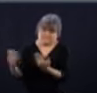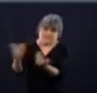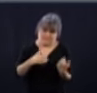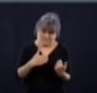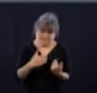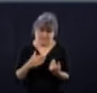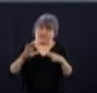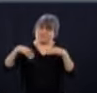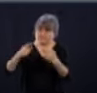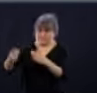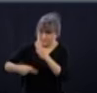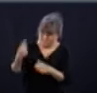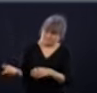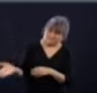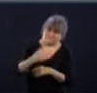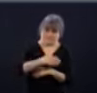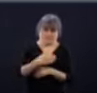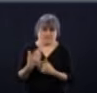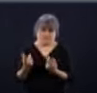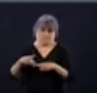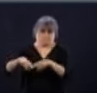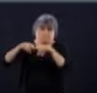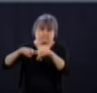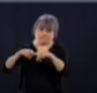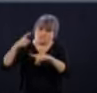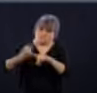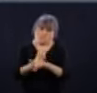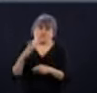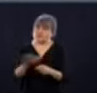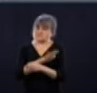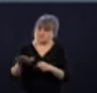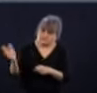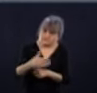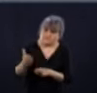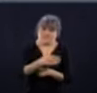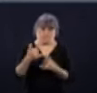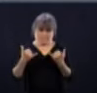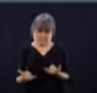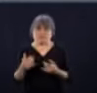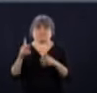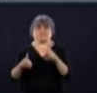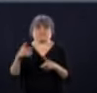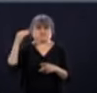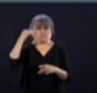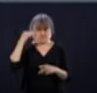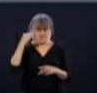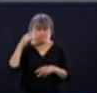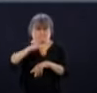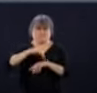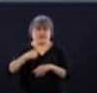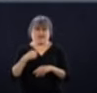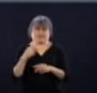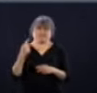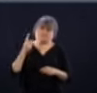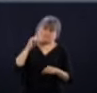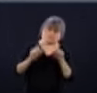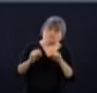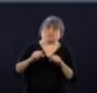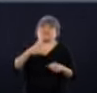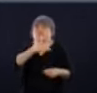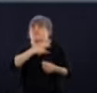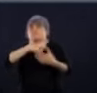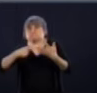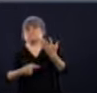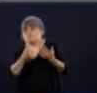as attendu un mois, mais que dans le fond, il ne pas que tu attendes plus longtemps. Il faut que tu viennes à l'urgence si tu en as besoin ou il faut que tu appelles.